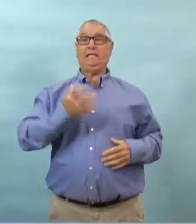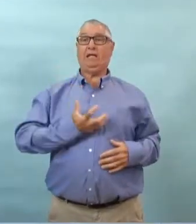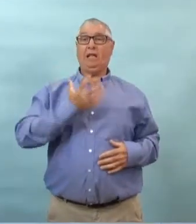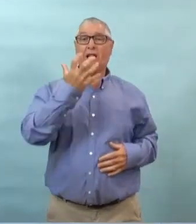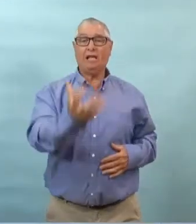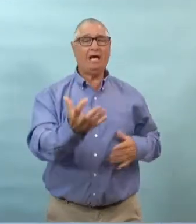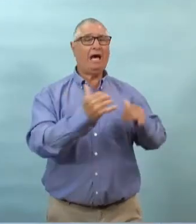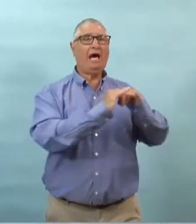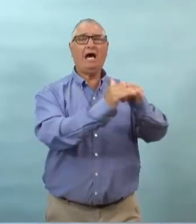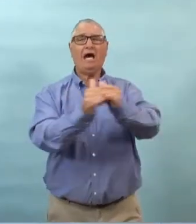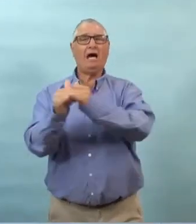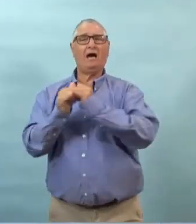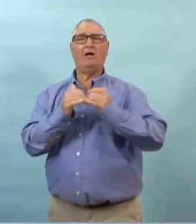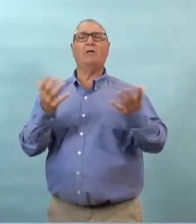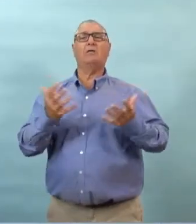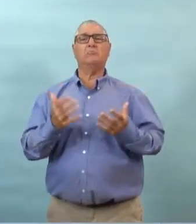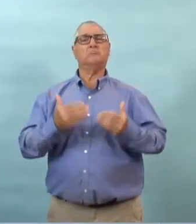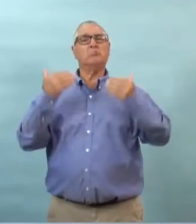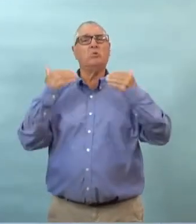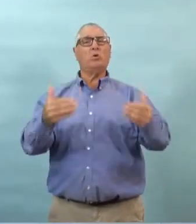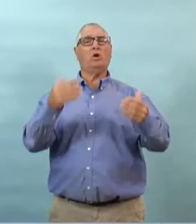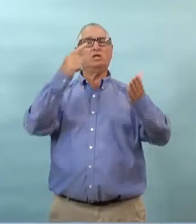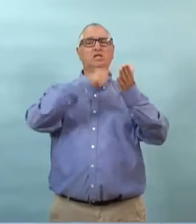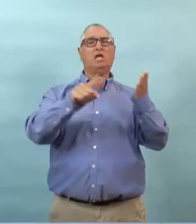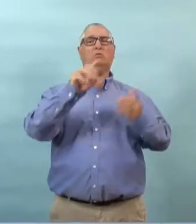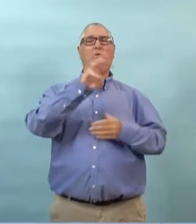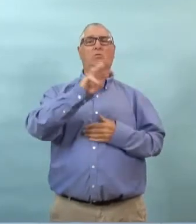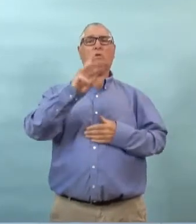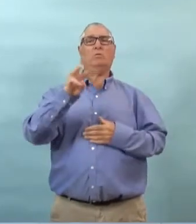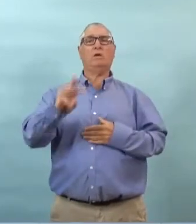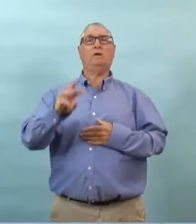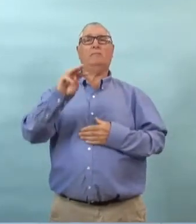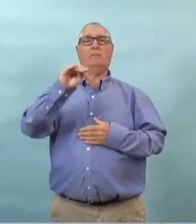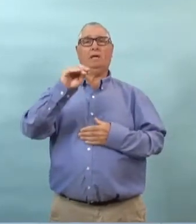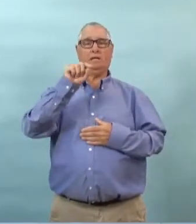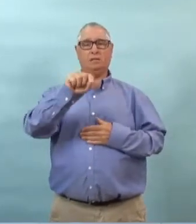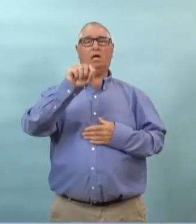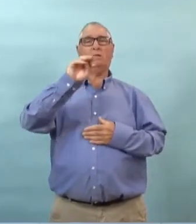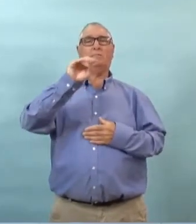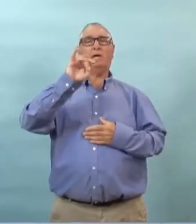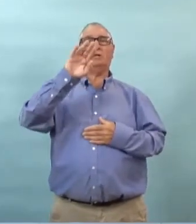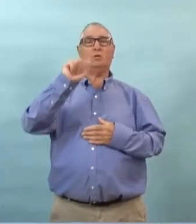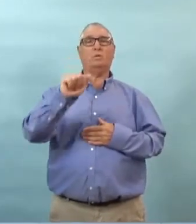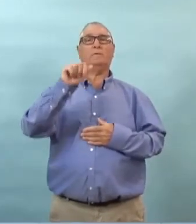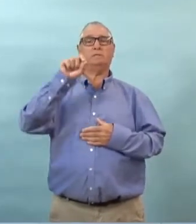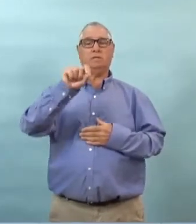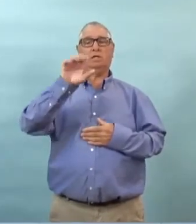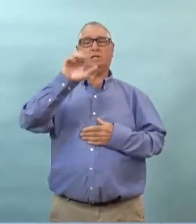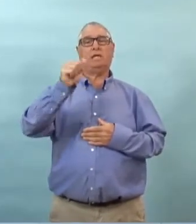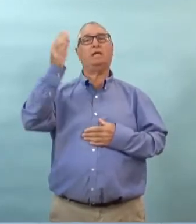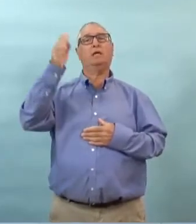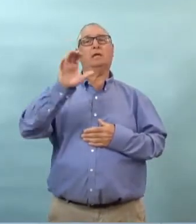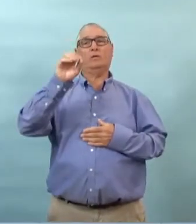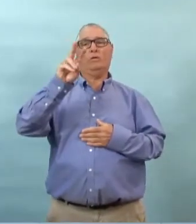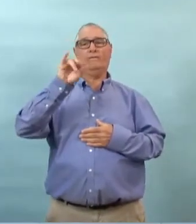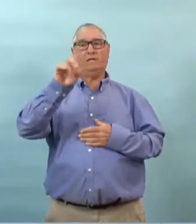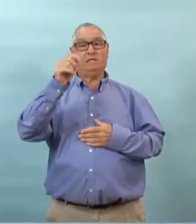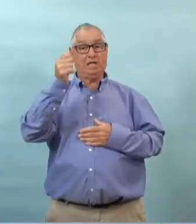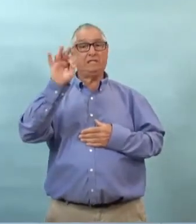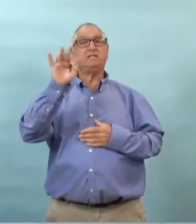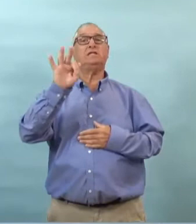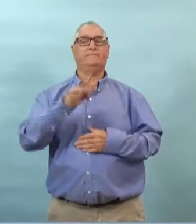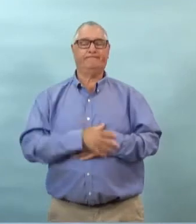'il y a peut-être des problèmes dont vous aimeriez parler et que vous aimeriez régler s'il vous plaît allez sur le site web